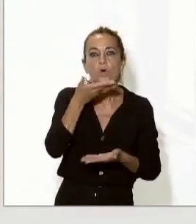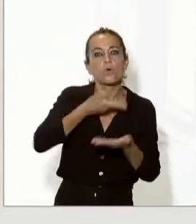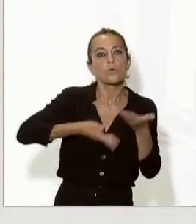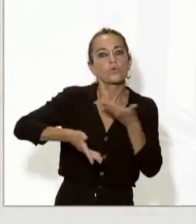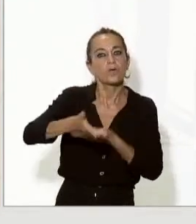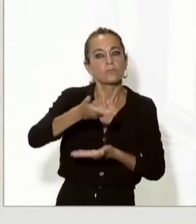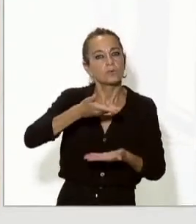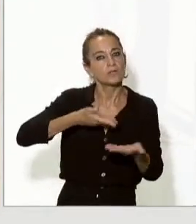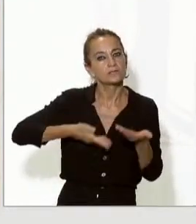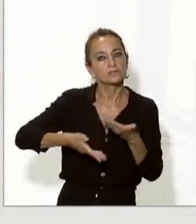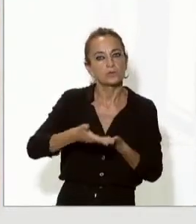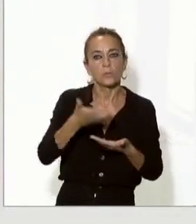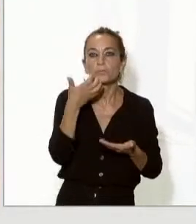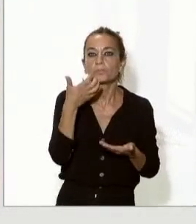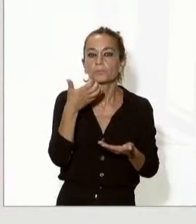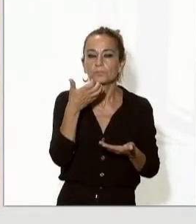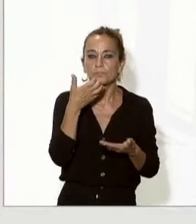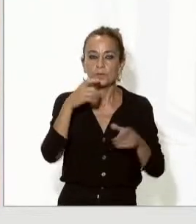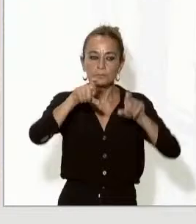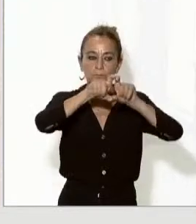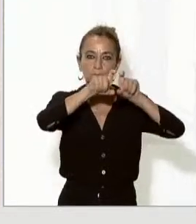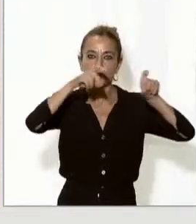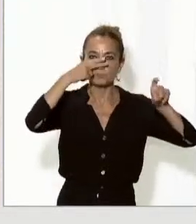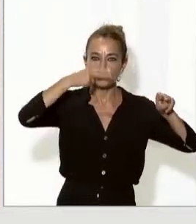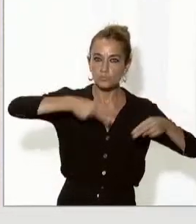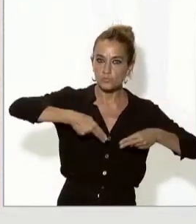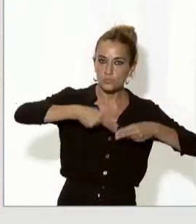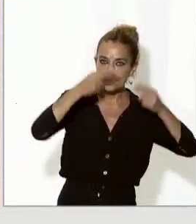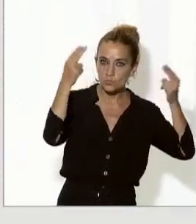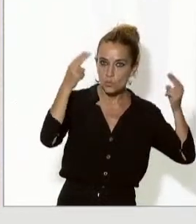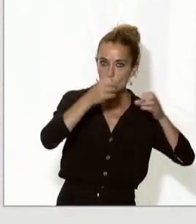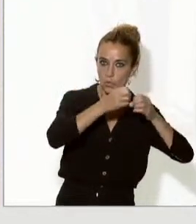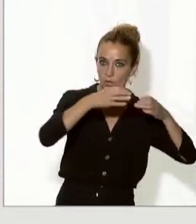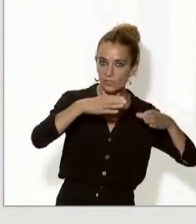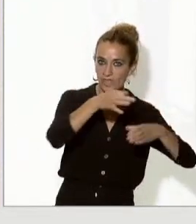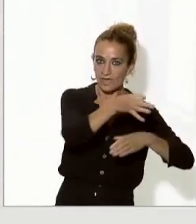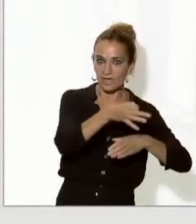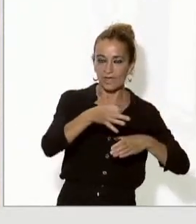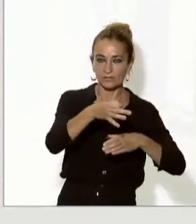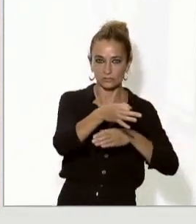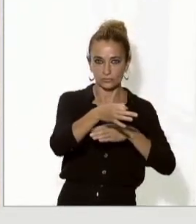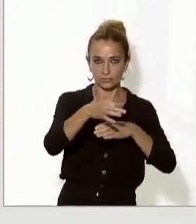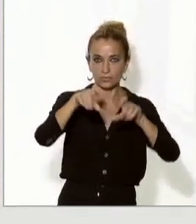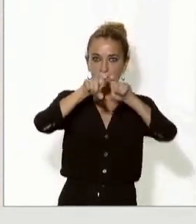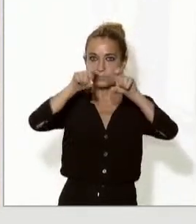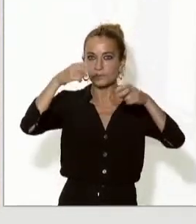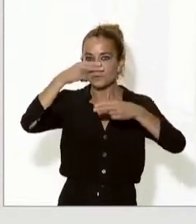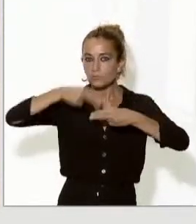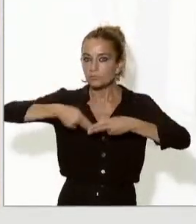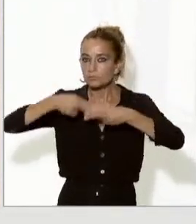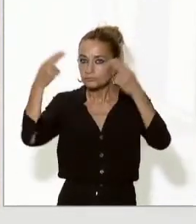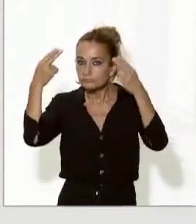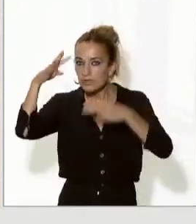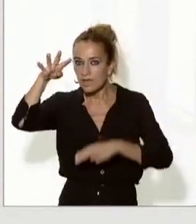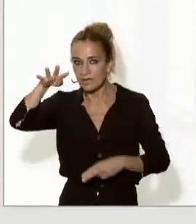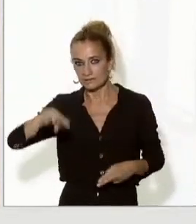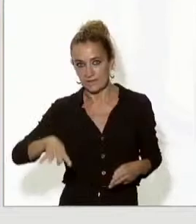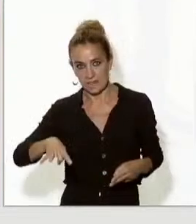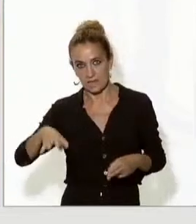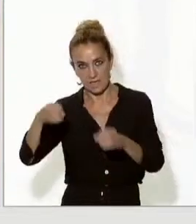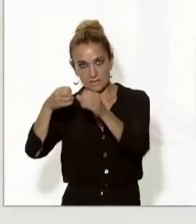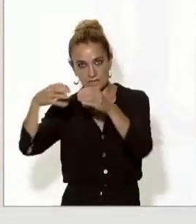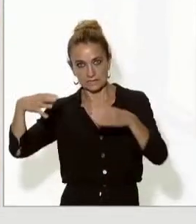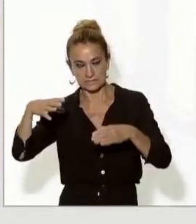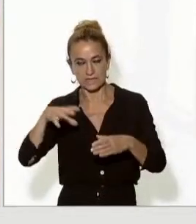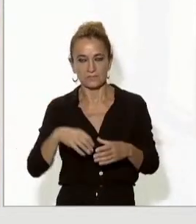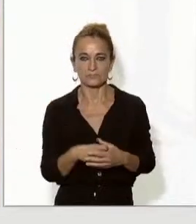entre l'empresa pública energètica andorrana i l'empresa pública energètica catalana, l'energètica